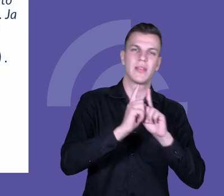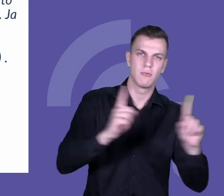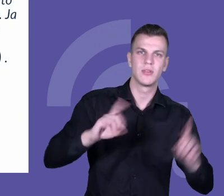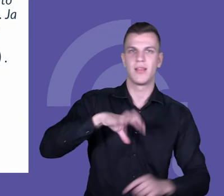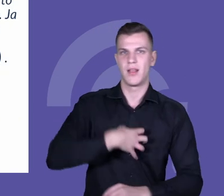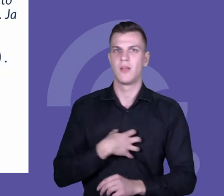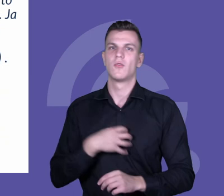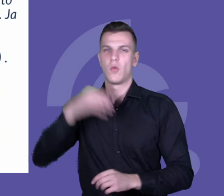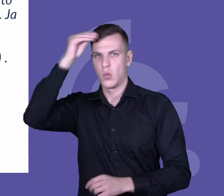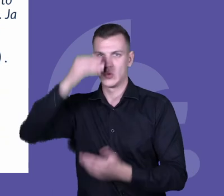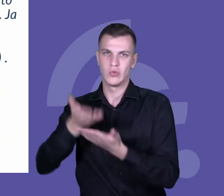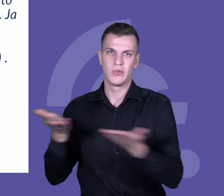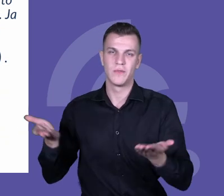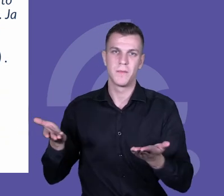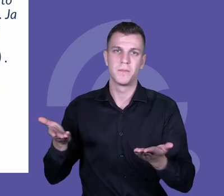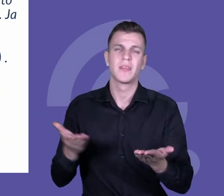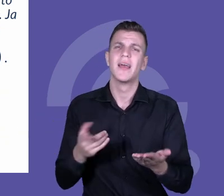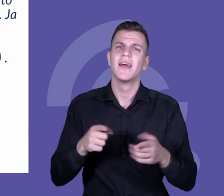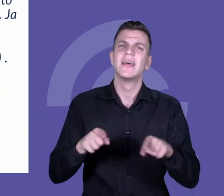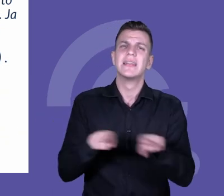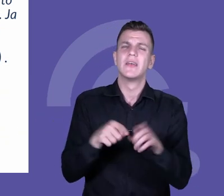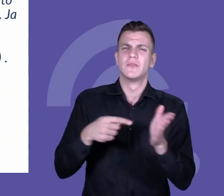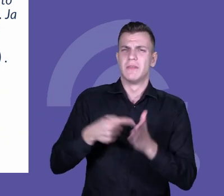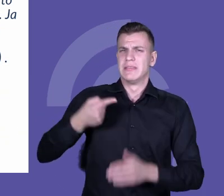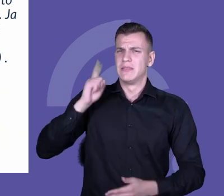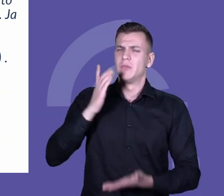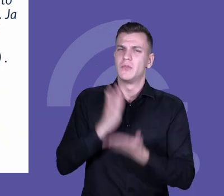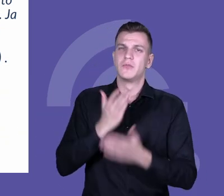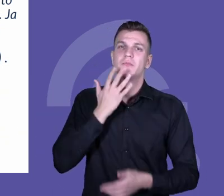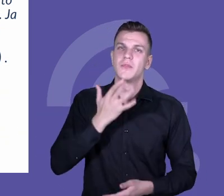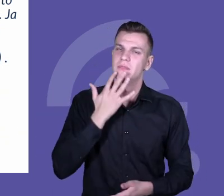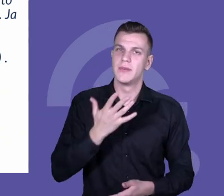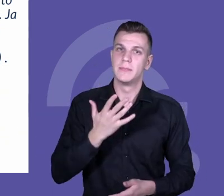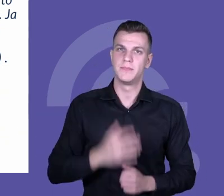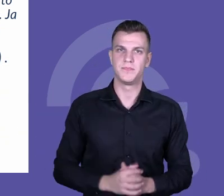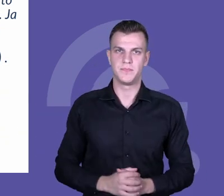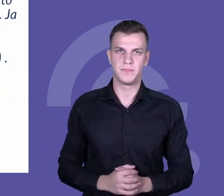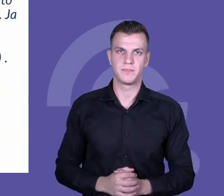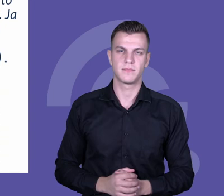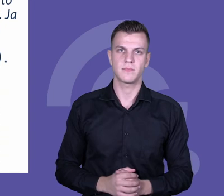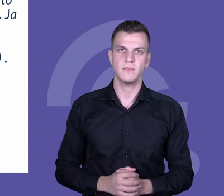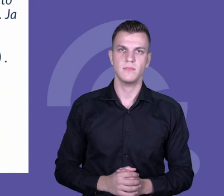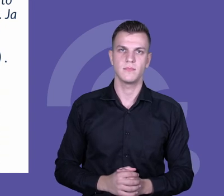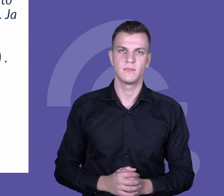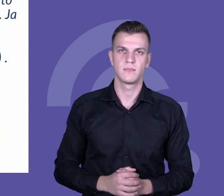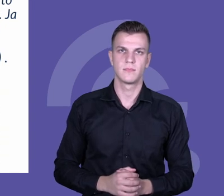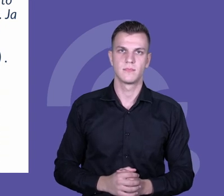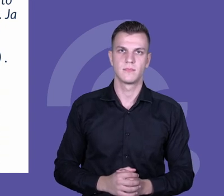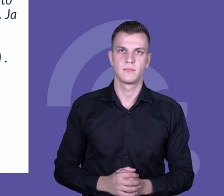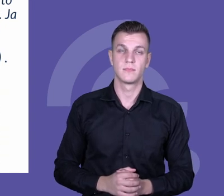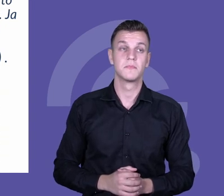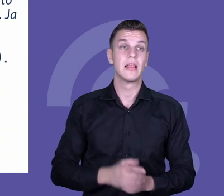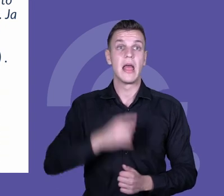I to, o czym mówiłam, że zmieniła się w sposób zauważalny podejście nauczycieli do ich